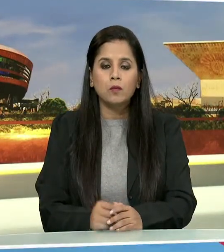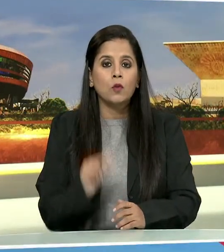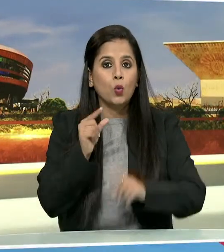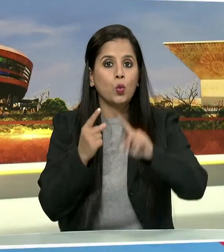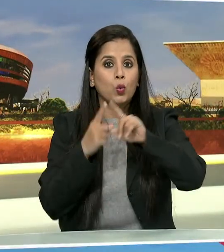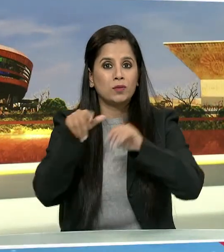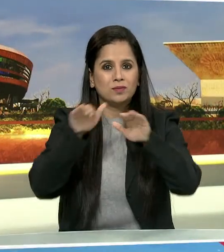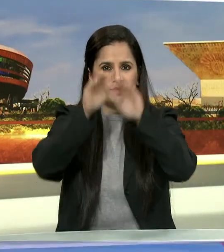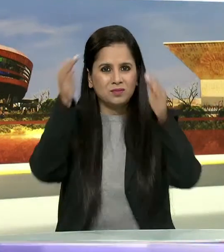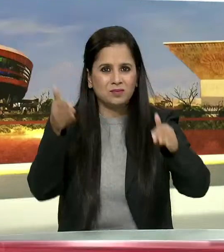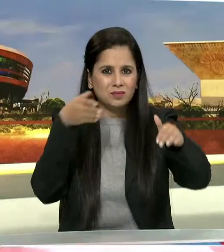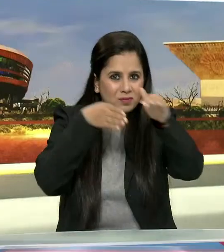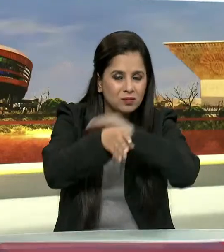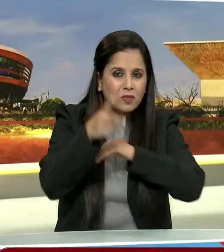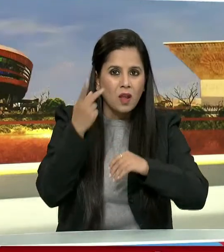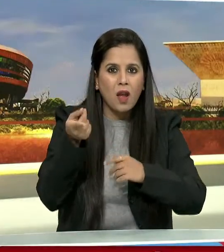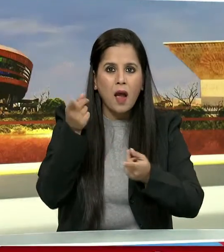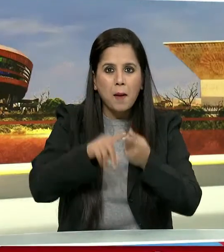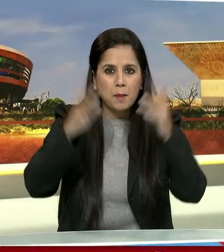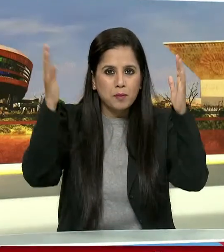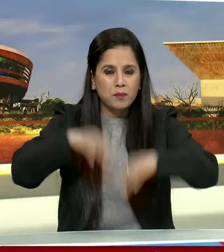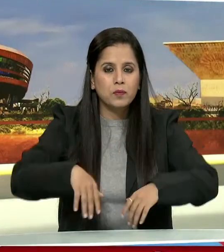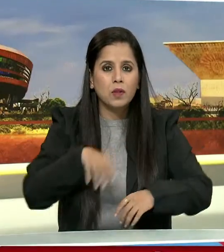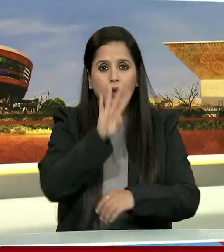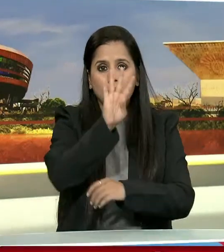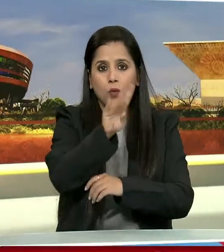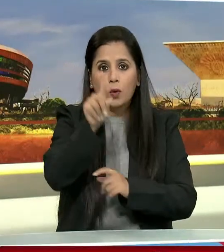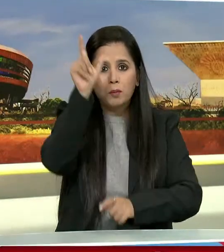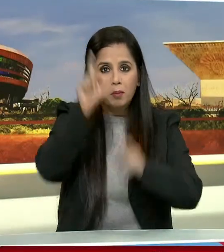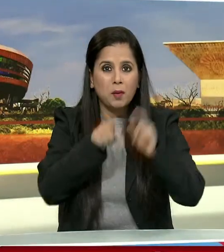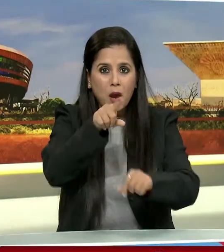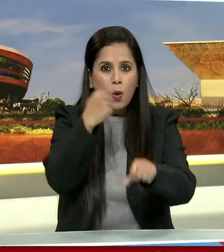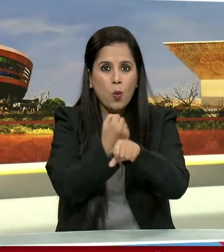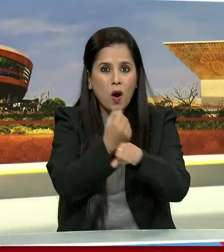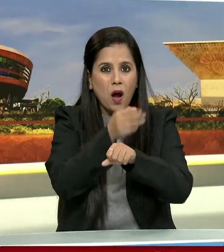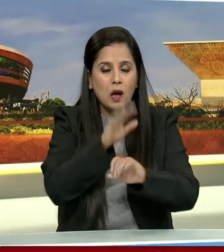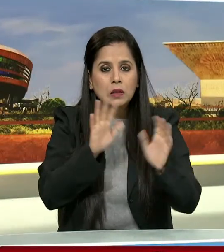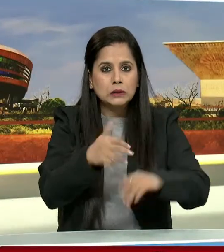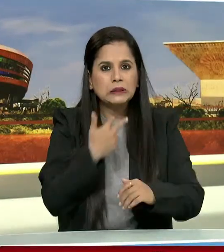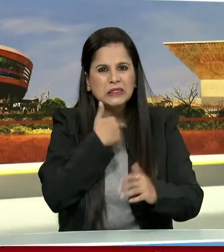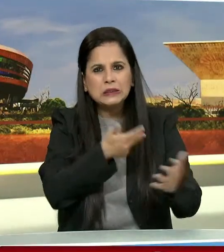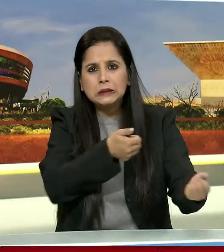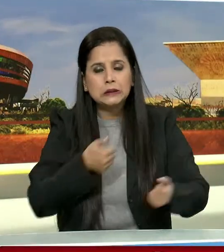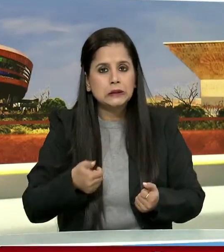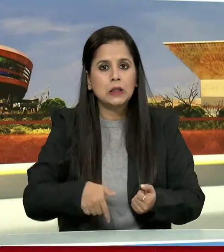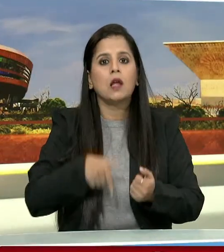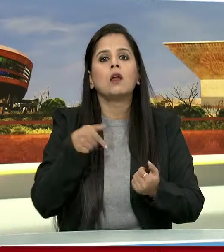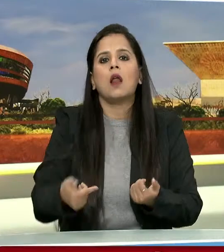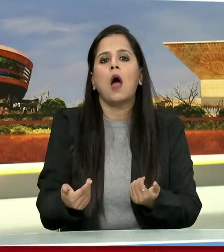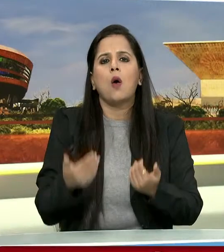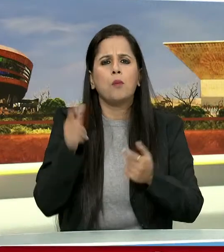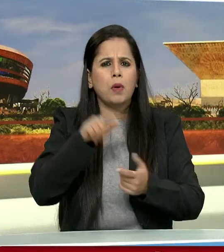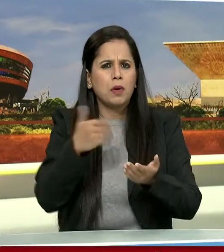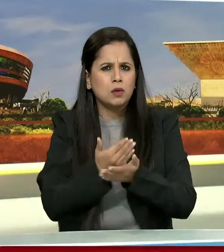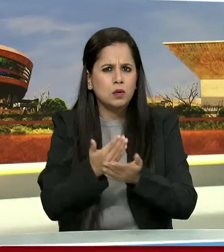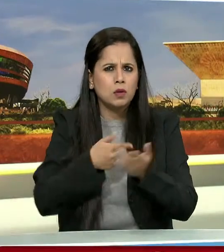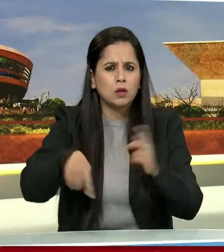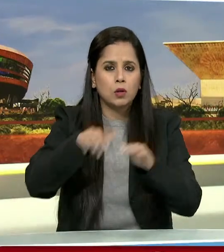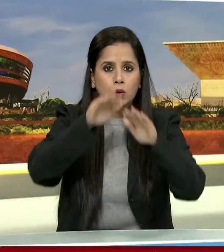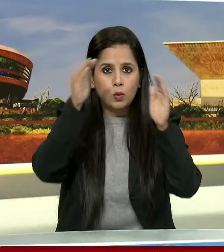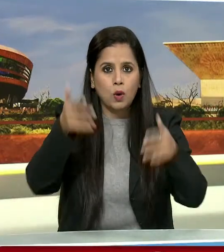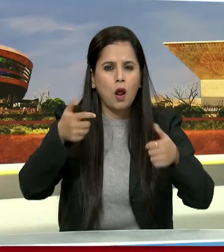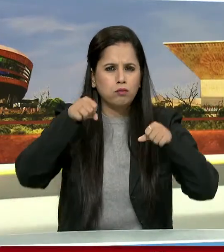उत्तरकाशी के इस सिल्क्यारा सुरंग में फसे 41 श्रमिकों को बचाने के लिए अभियान सुरंग के उपर